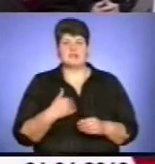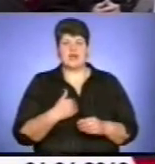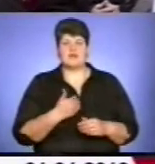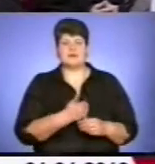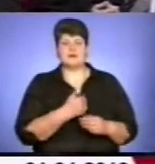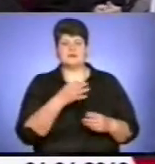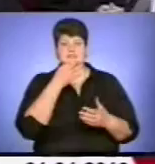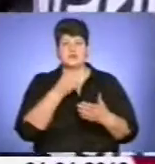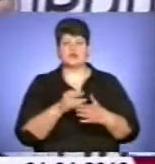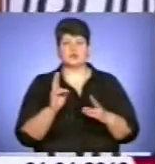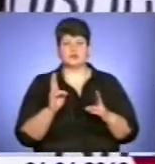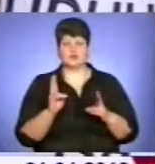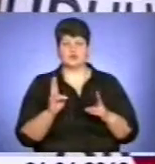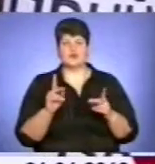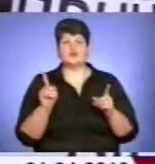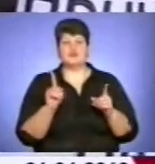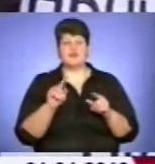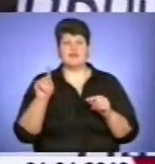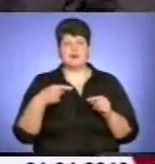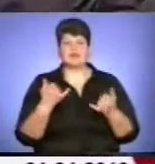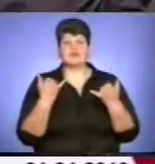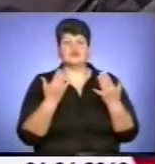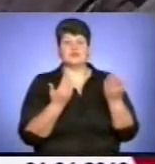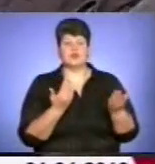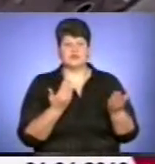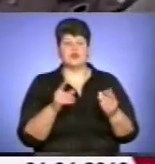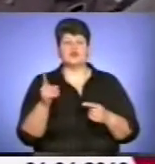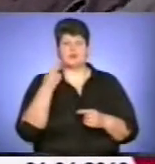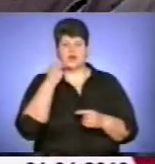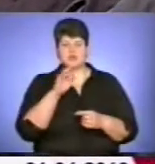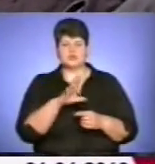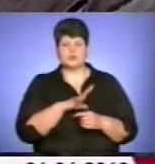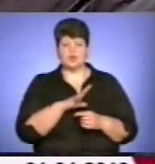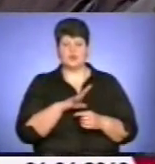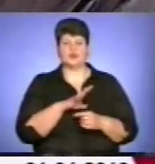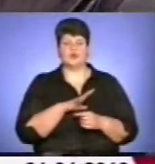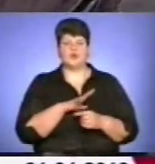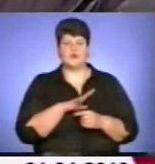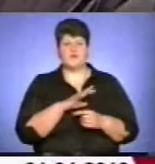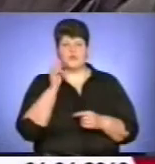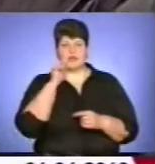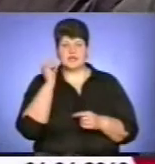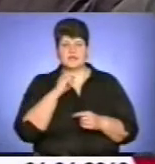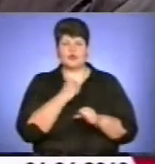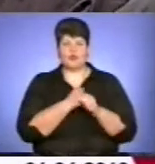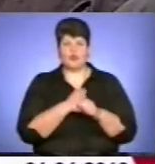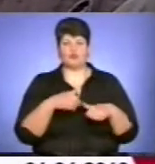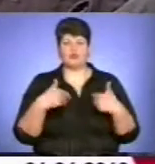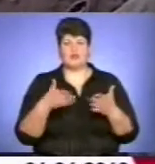З чого вимагаєте сьогодні ви? Щоб краще було на Україні, дороги робили, роботи давали,